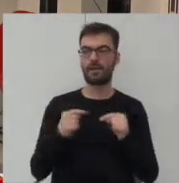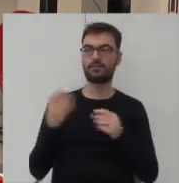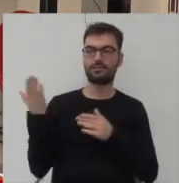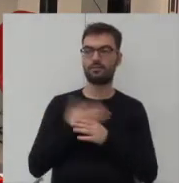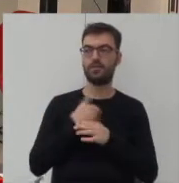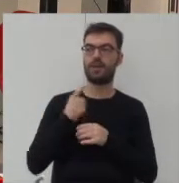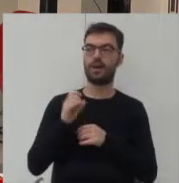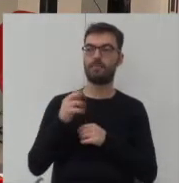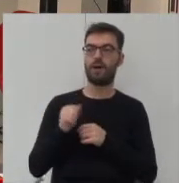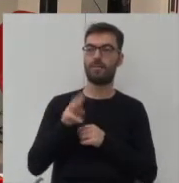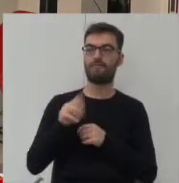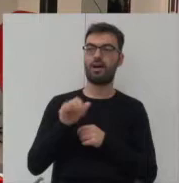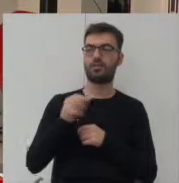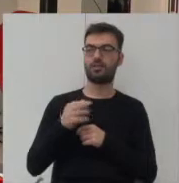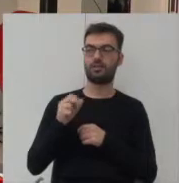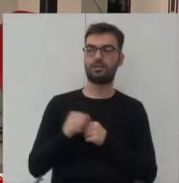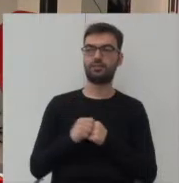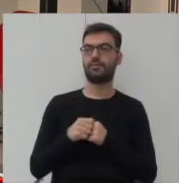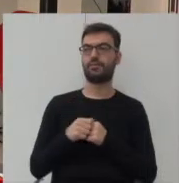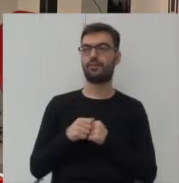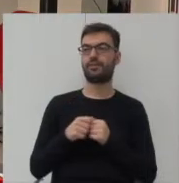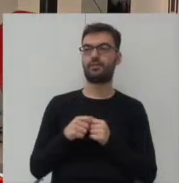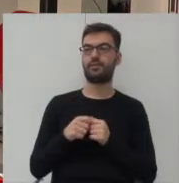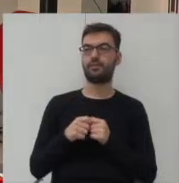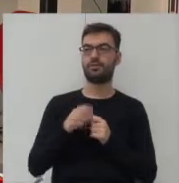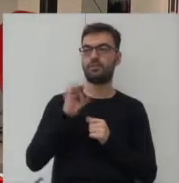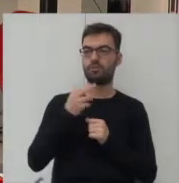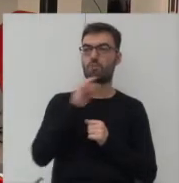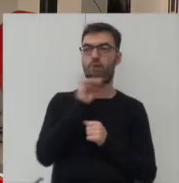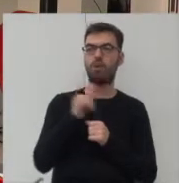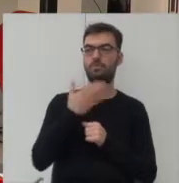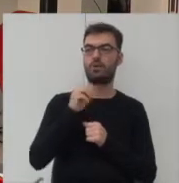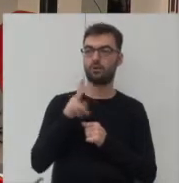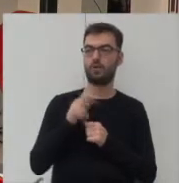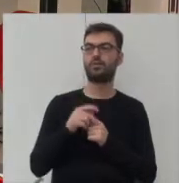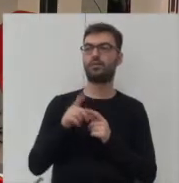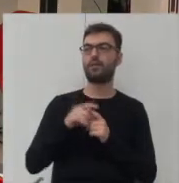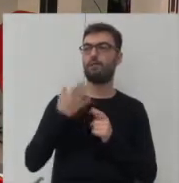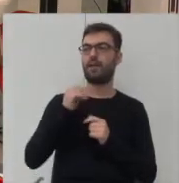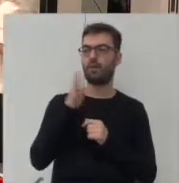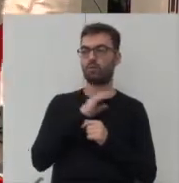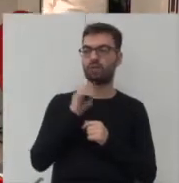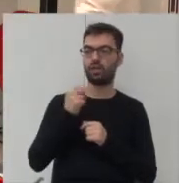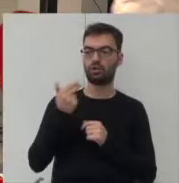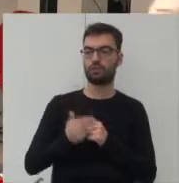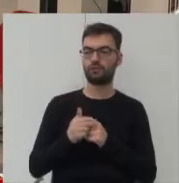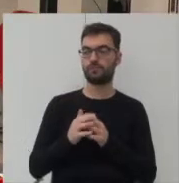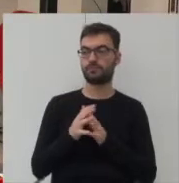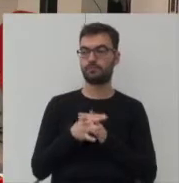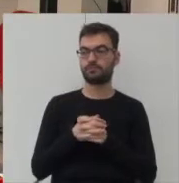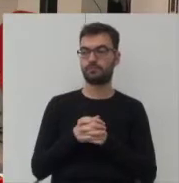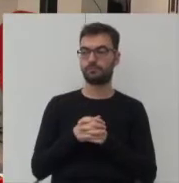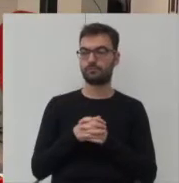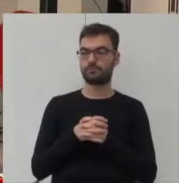Pasińską, Mateusza Szymona Płoszeja-Mazurka i Mateusza Gierszona do naszego pierwszego